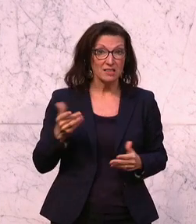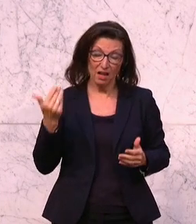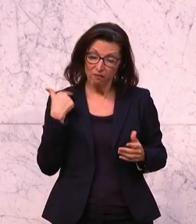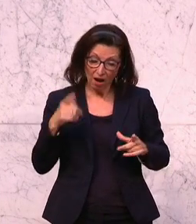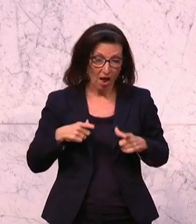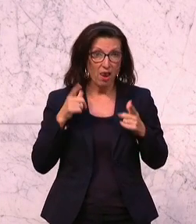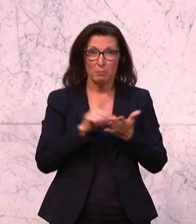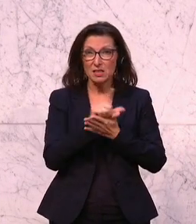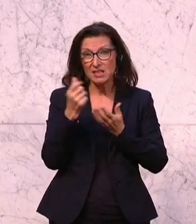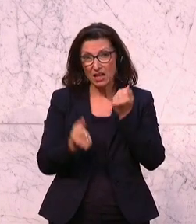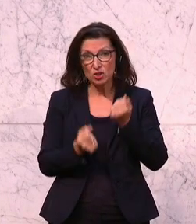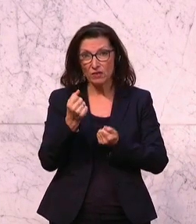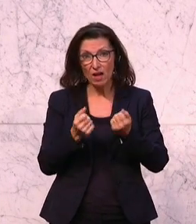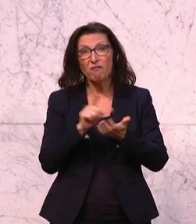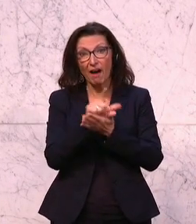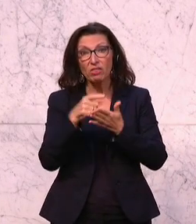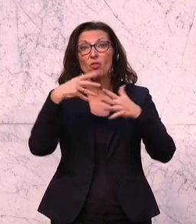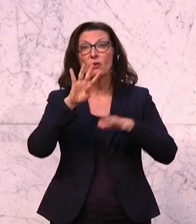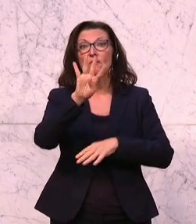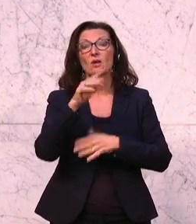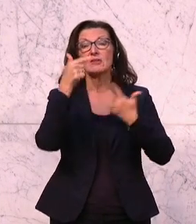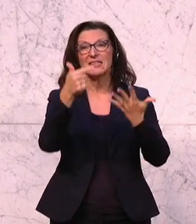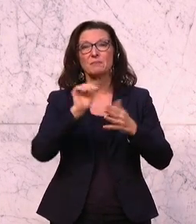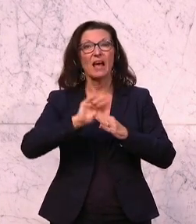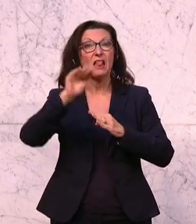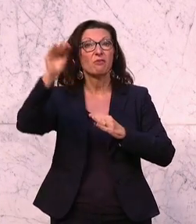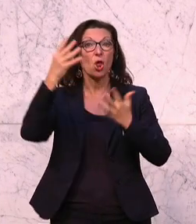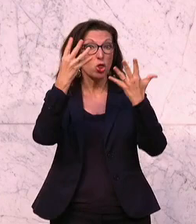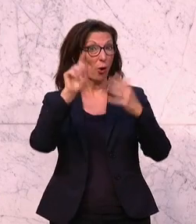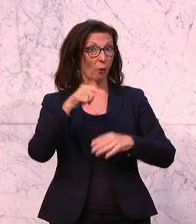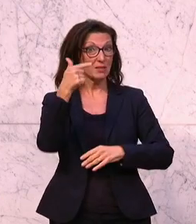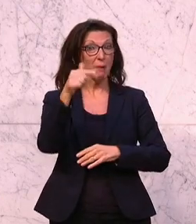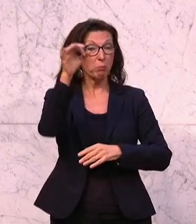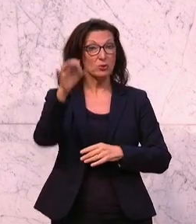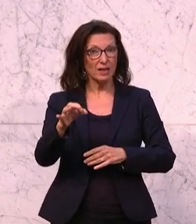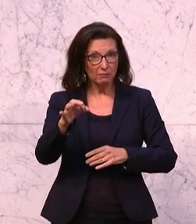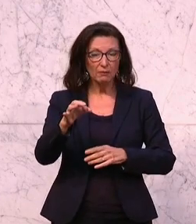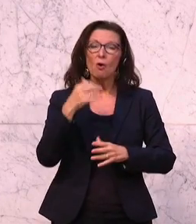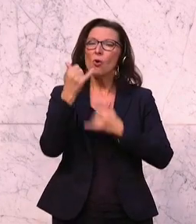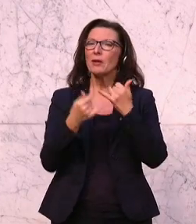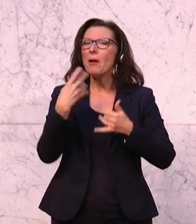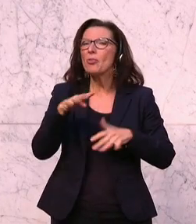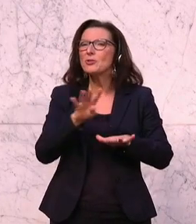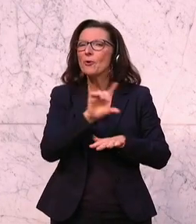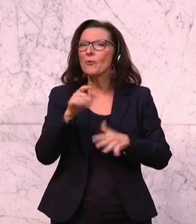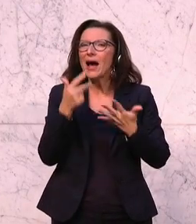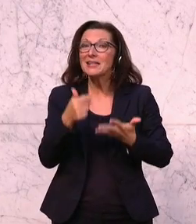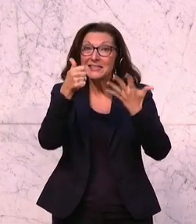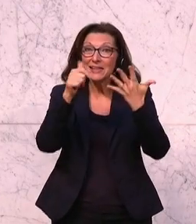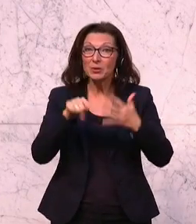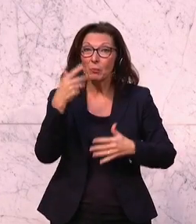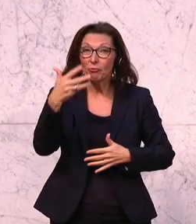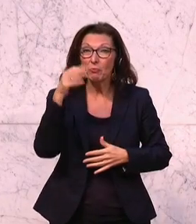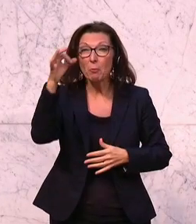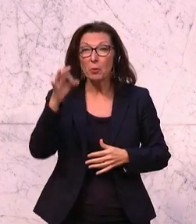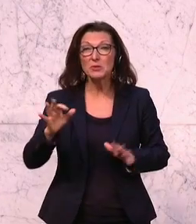durchgemacht, nämlich im Jahr 1974 hat er eine Inflation von 9,2 Prozent gehabt und im Jahr 1980 von 6,5 Prozent. Also